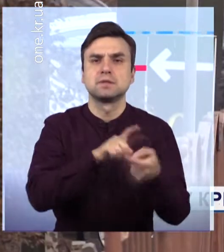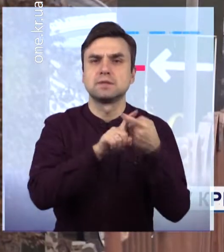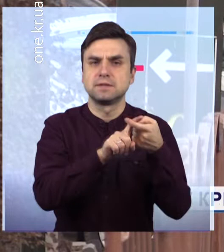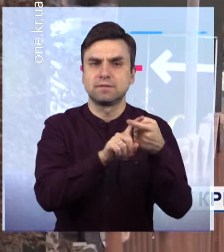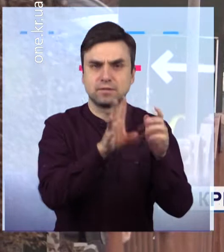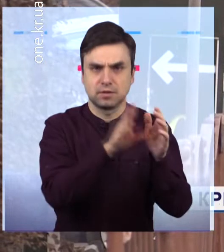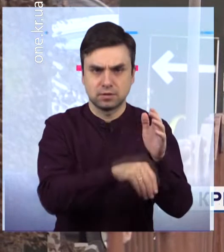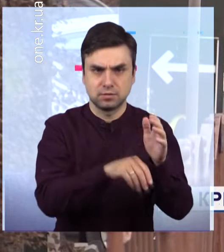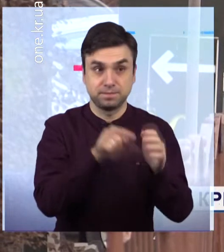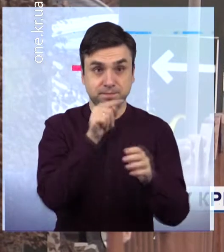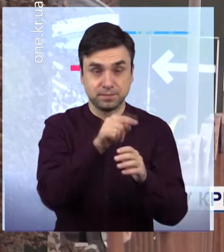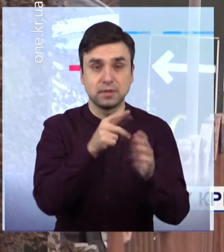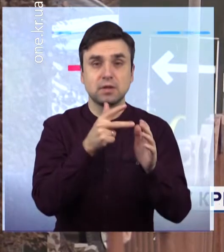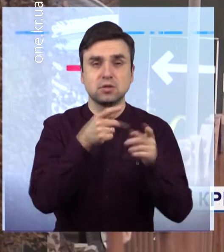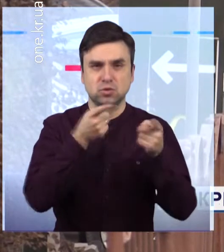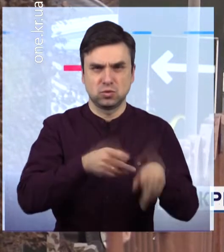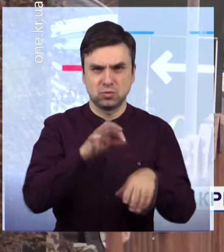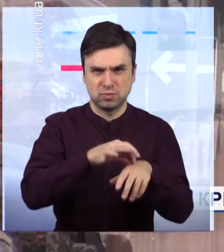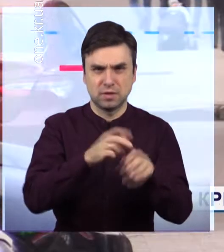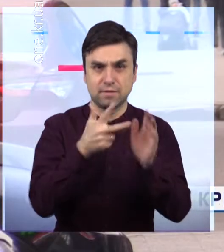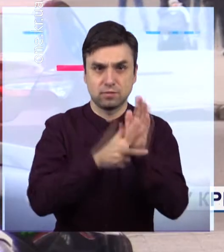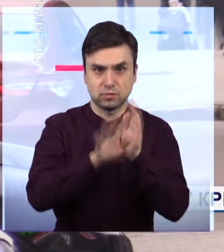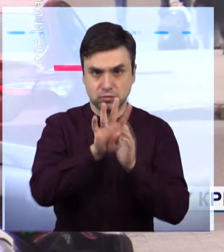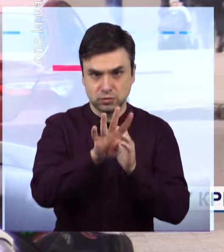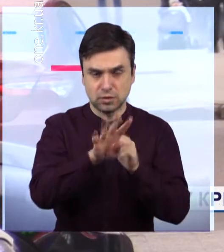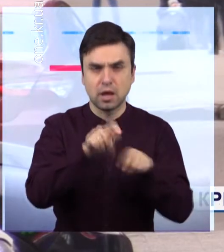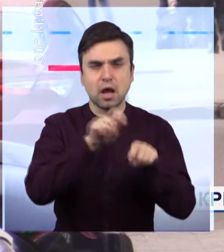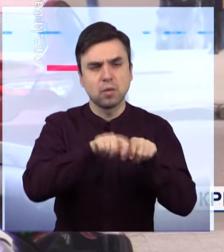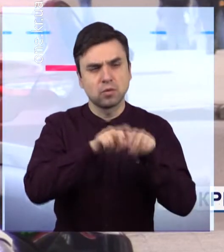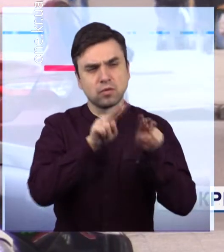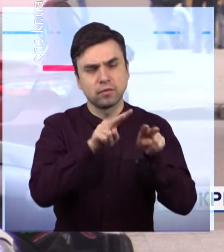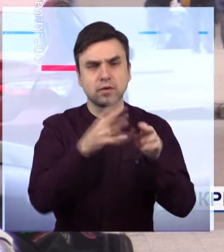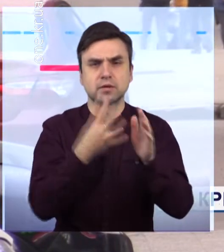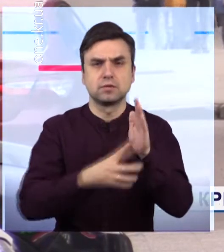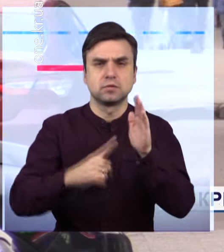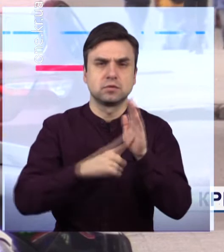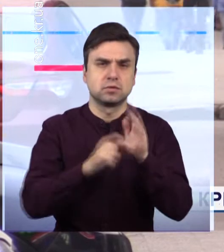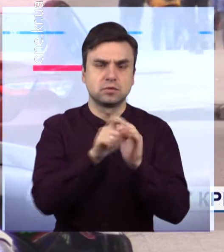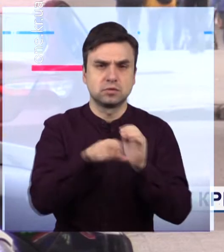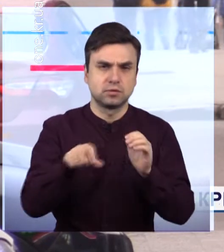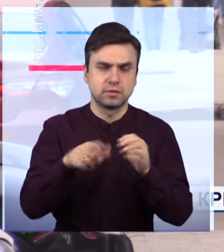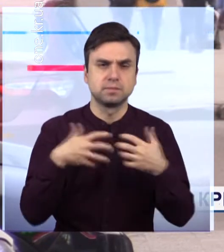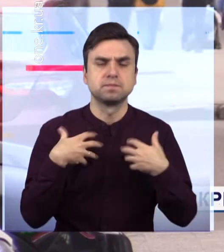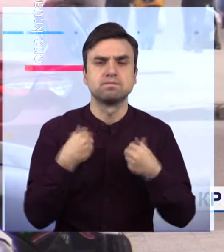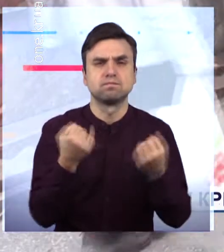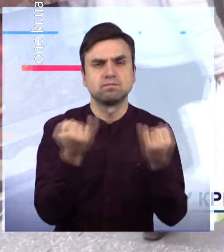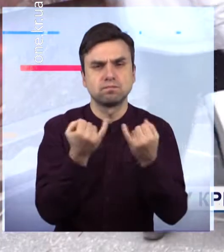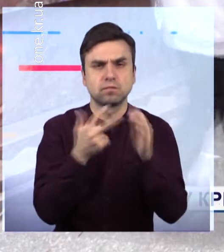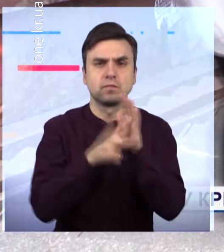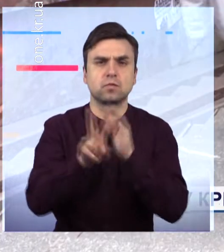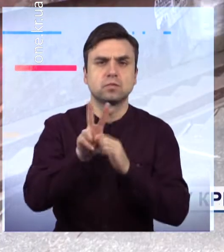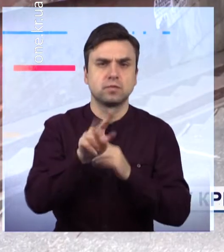84 людини з підозрою 96 криворіжців У важкому стані 82 людини, 12 в